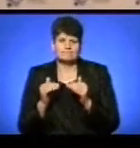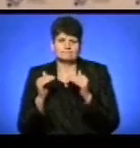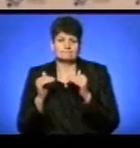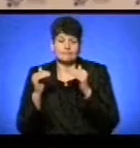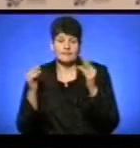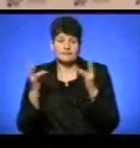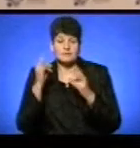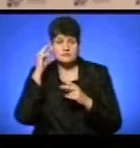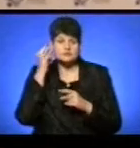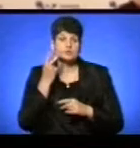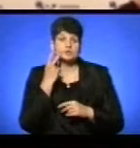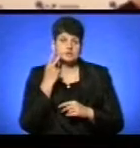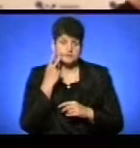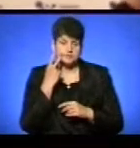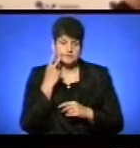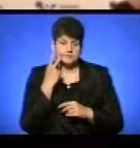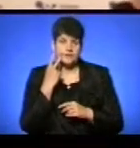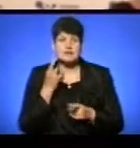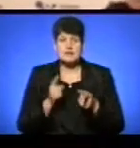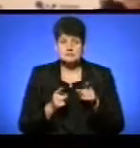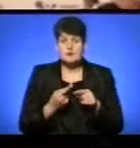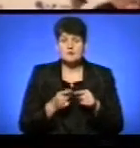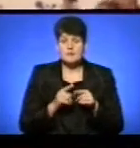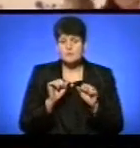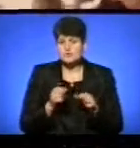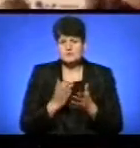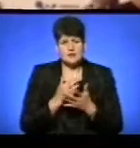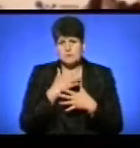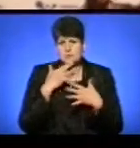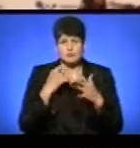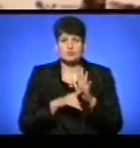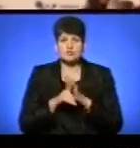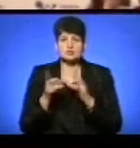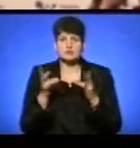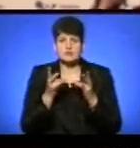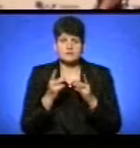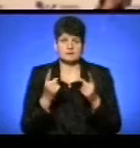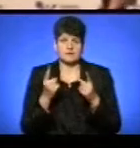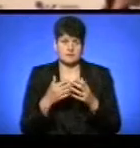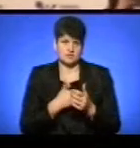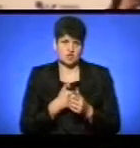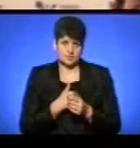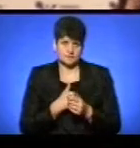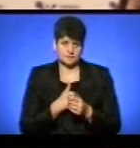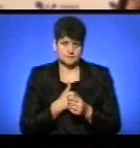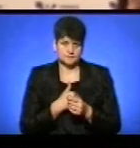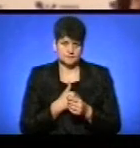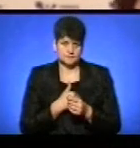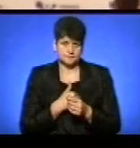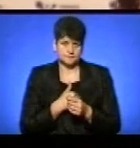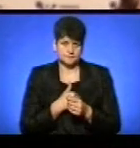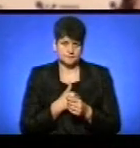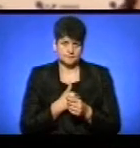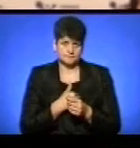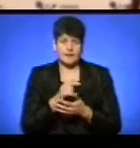вчитися доведеться постійно. Насправді, можливо, це є багато. Для початку треба непереборне бажання. Далі